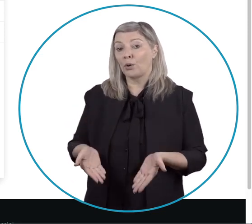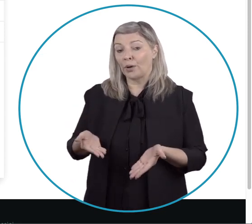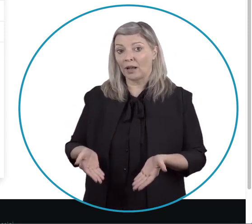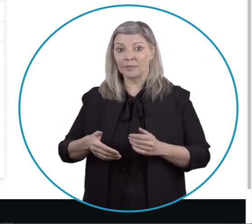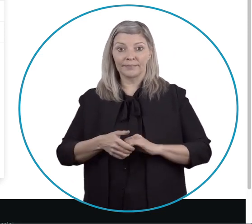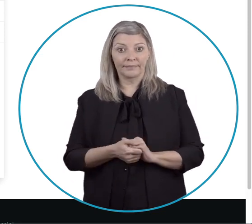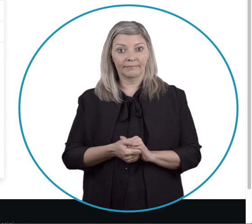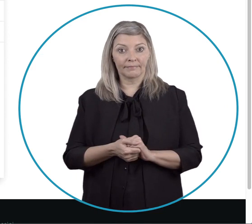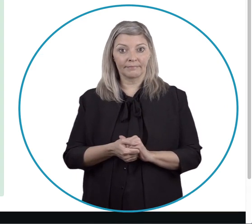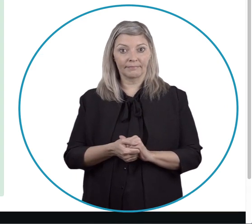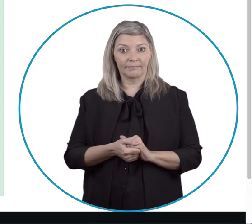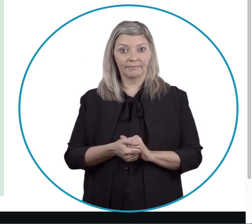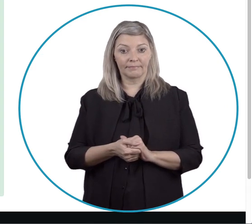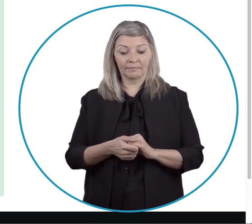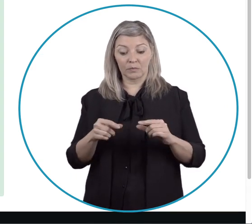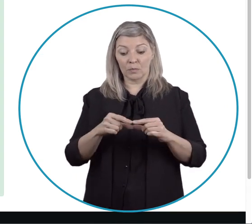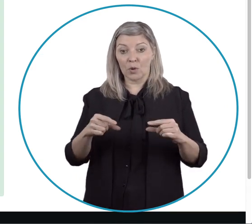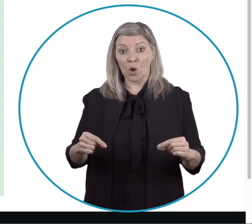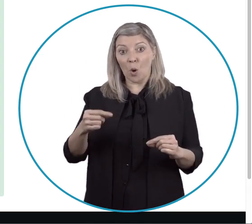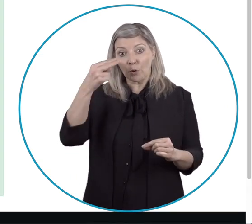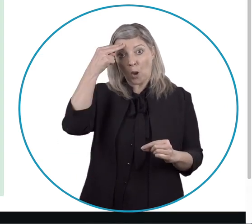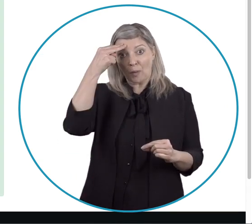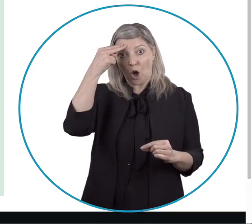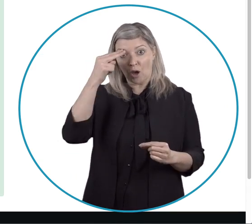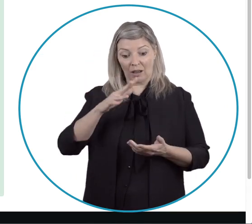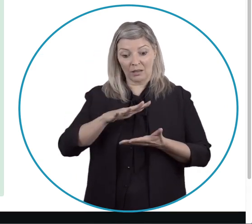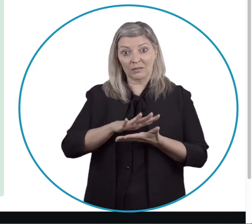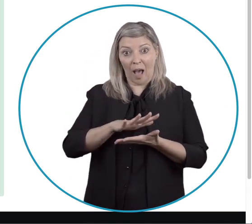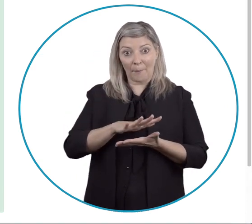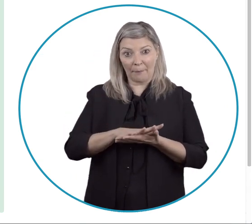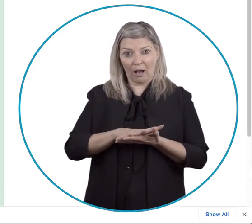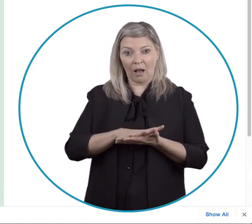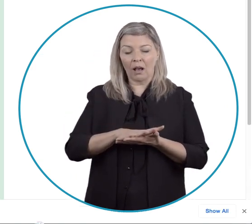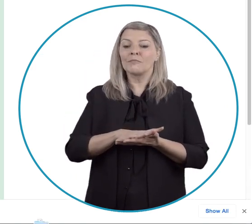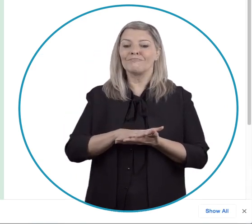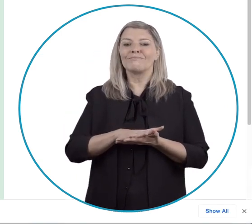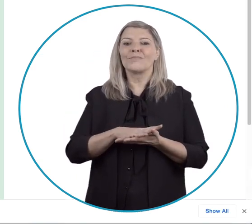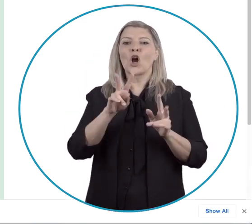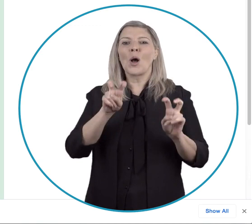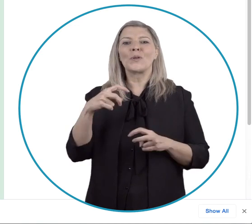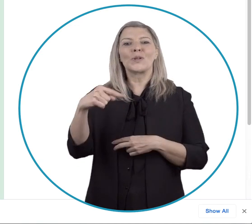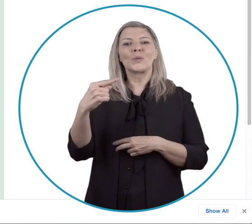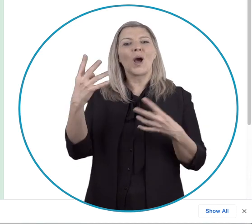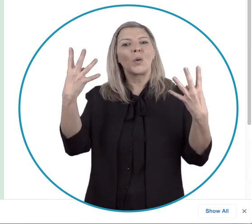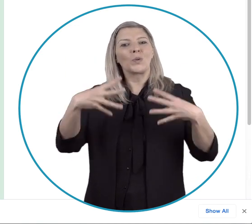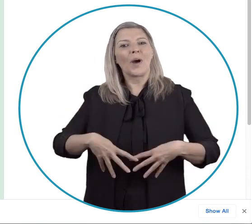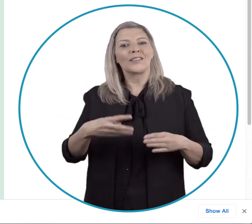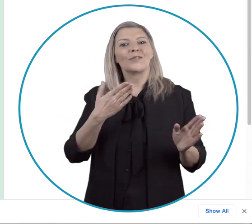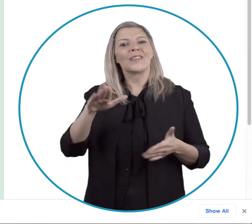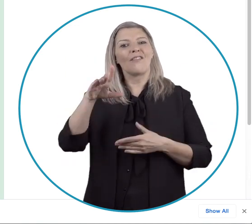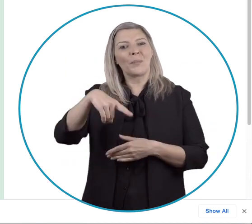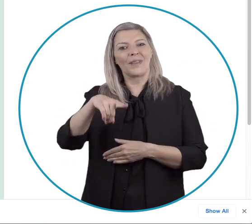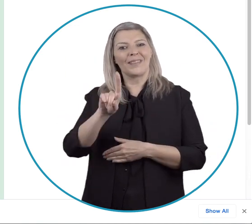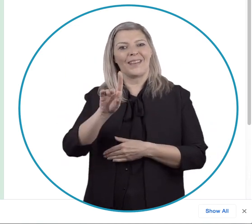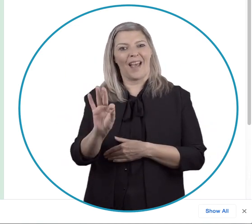Prenota adesso Clicca su Stampa pro memoria Un PDF verrà salvato sul tuo computer